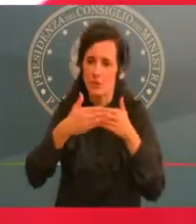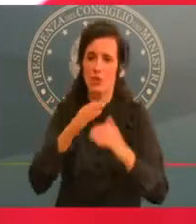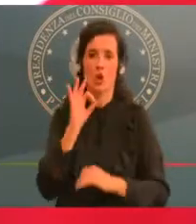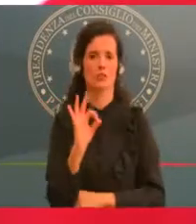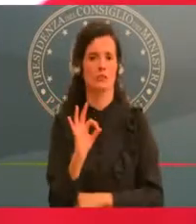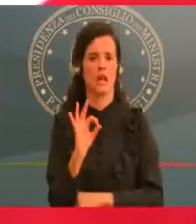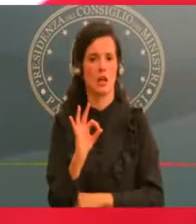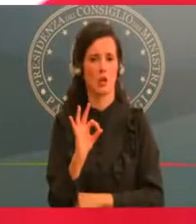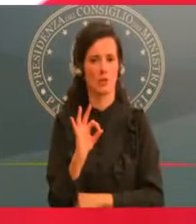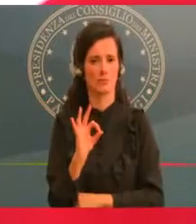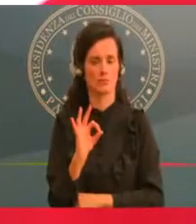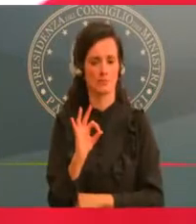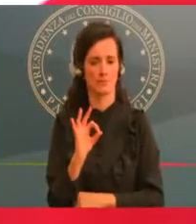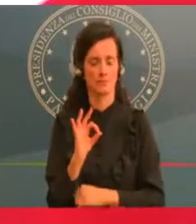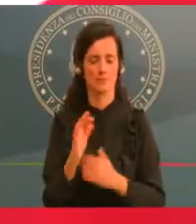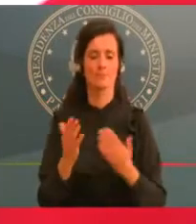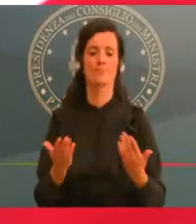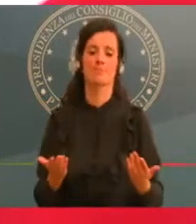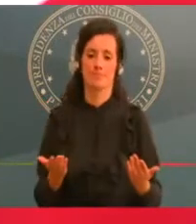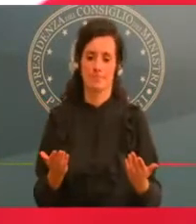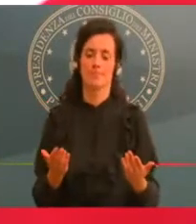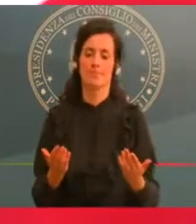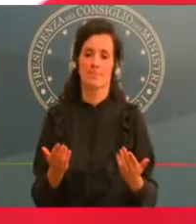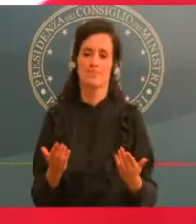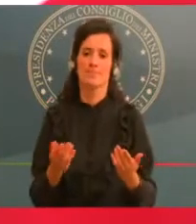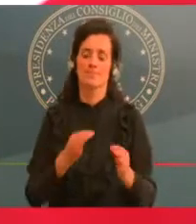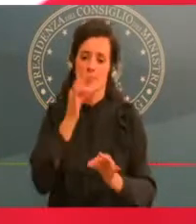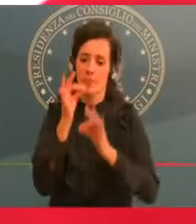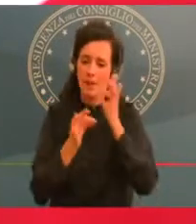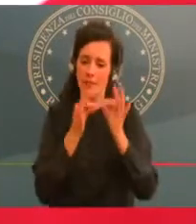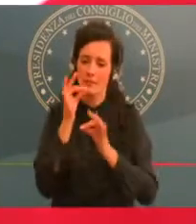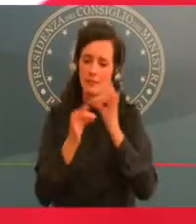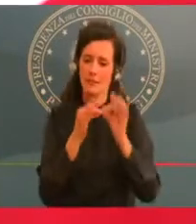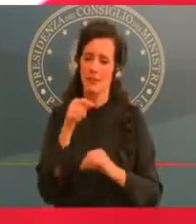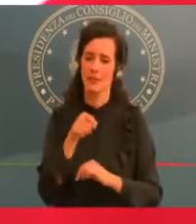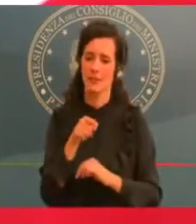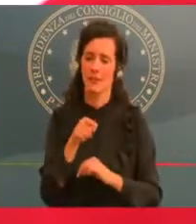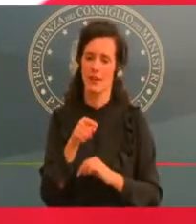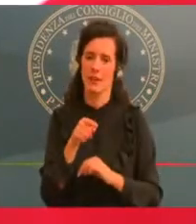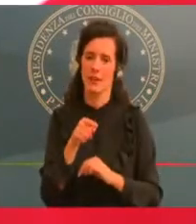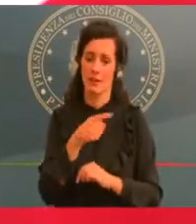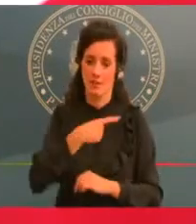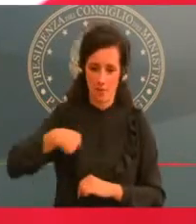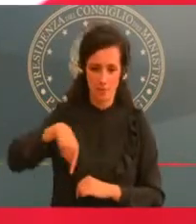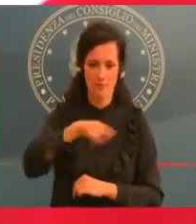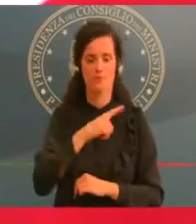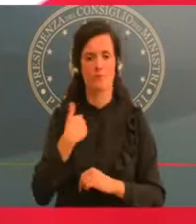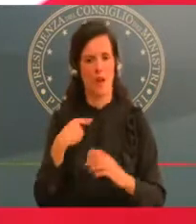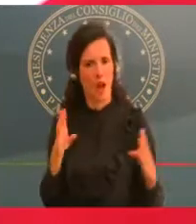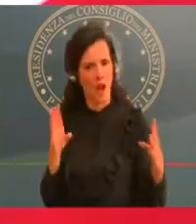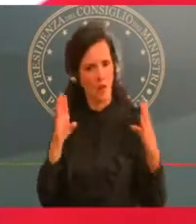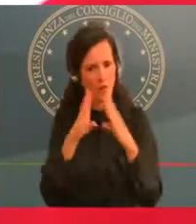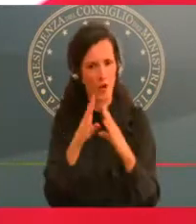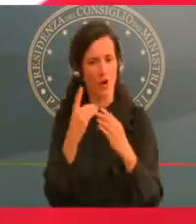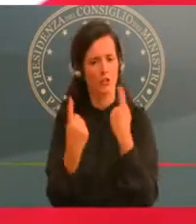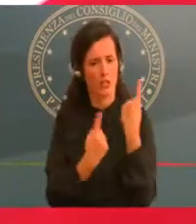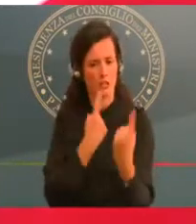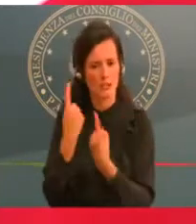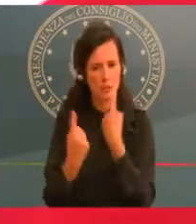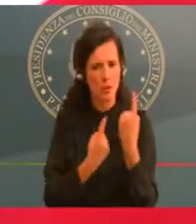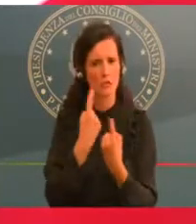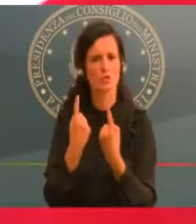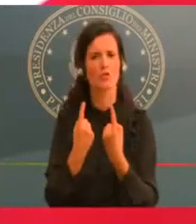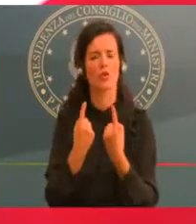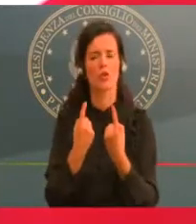attraversando i mercati, gli analisti, i mercati finanziari credono a quello che stiamo facendo, ci danno fiducia.